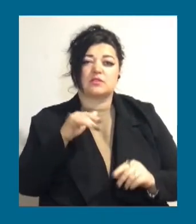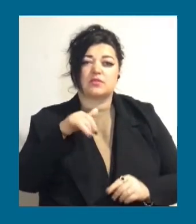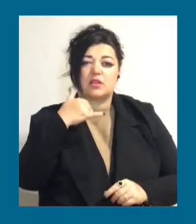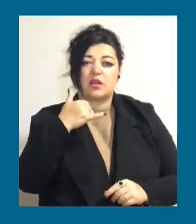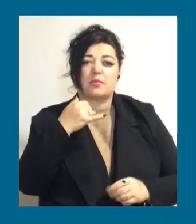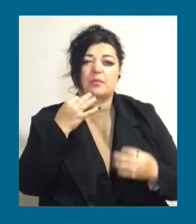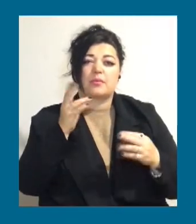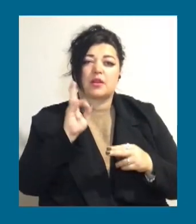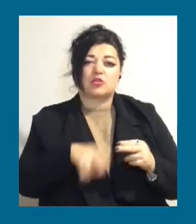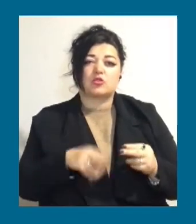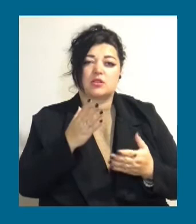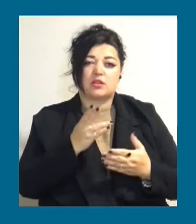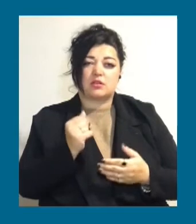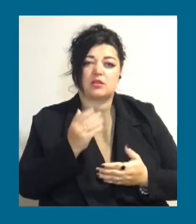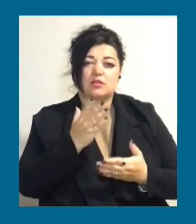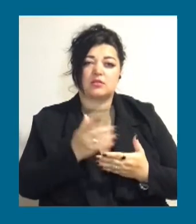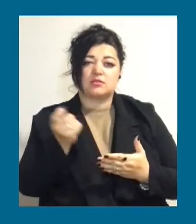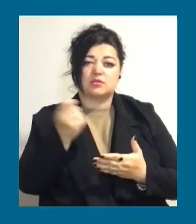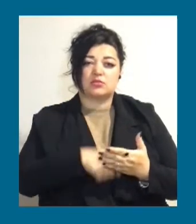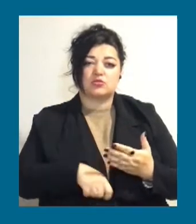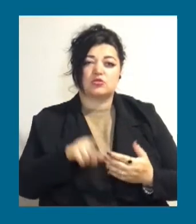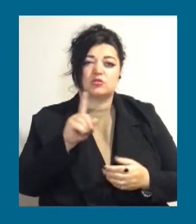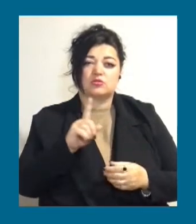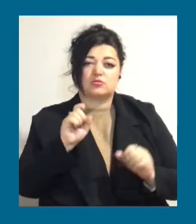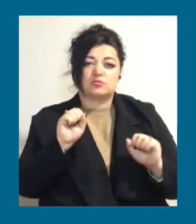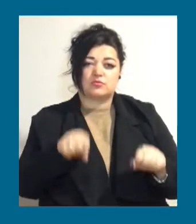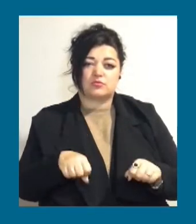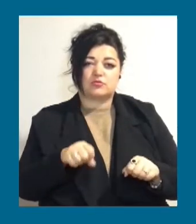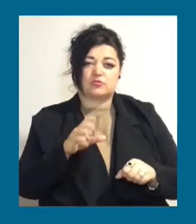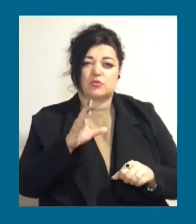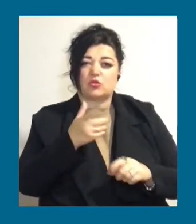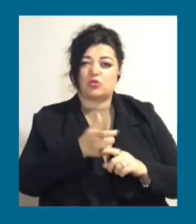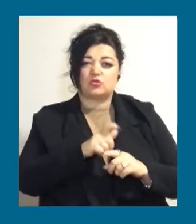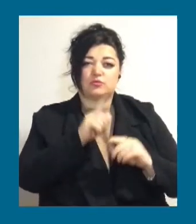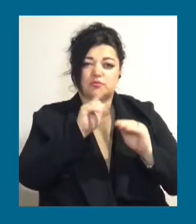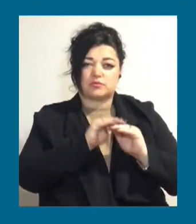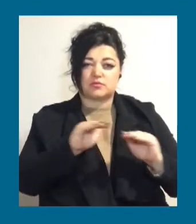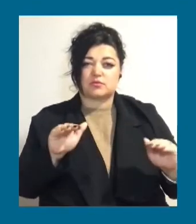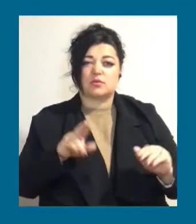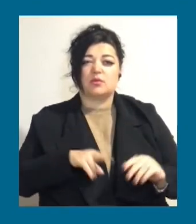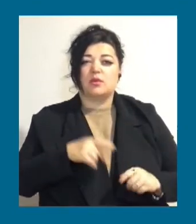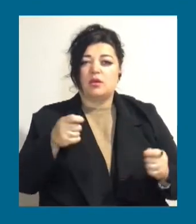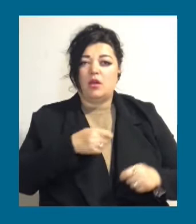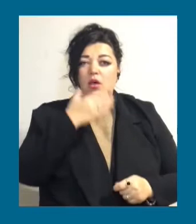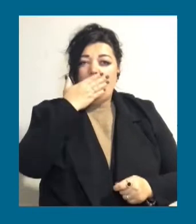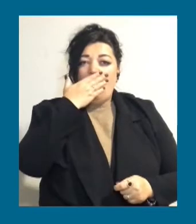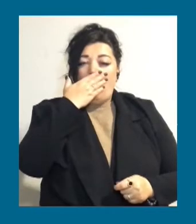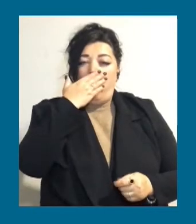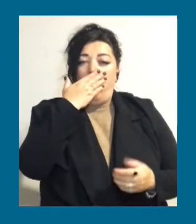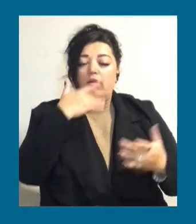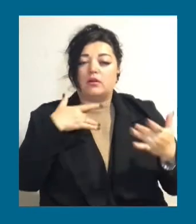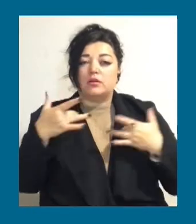є визначення, опоздавші можуть садитися дуже тихо. Адміністрація театру просто відпугалася